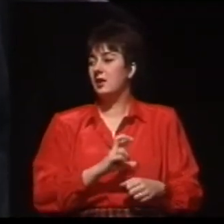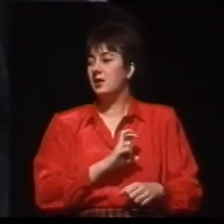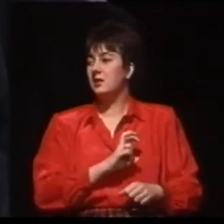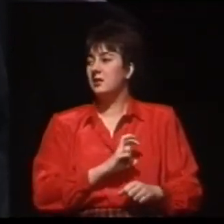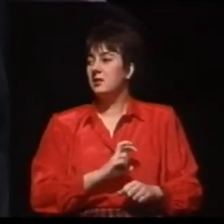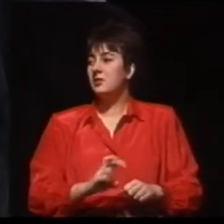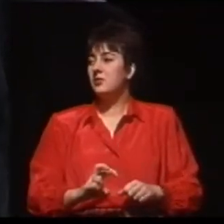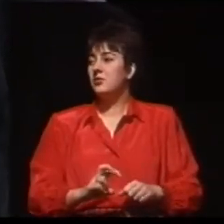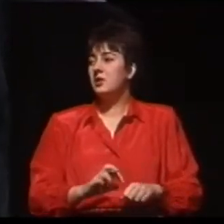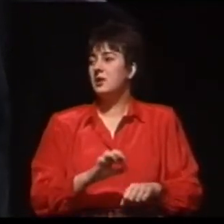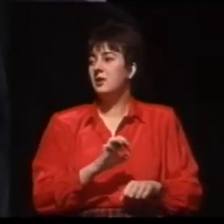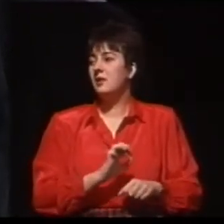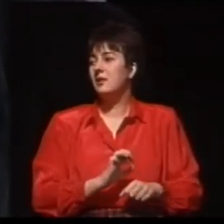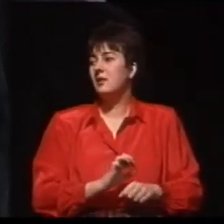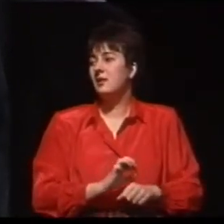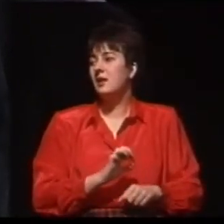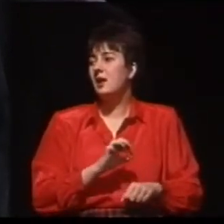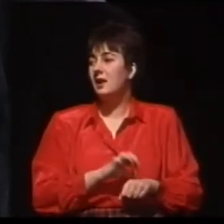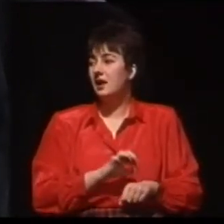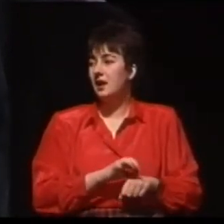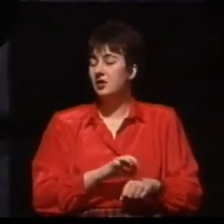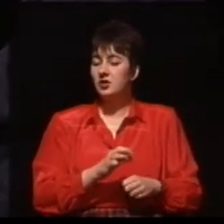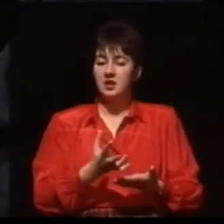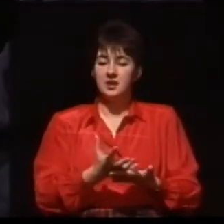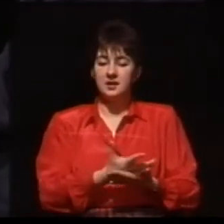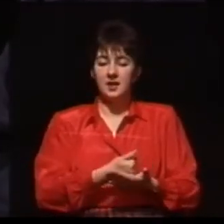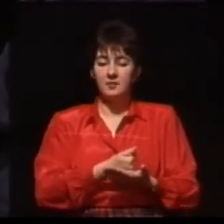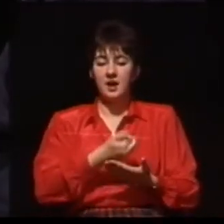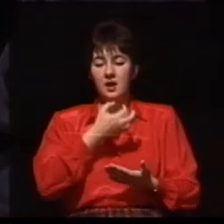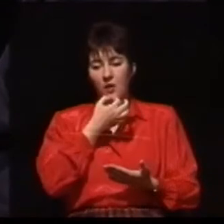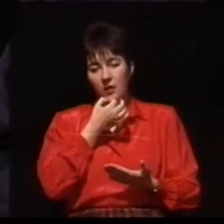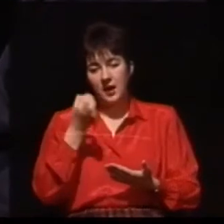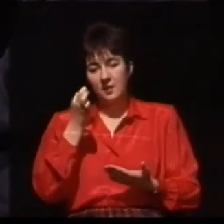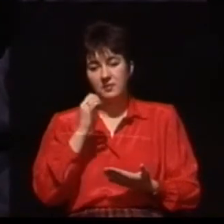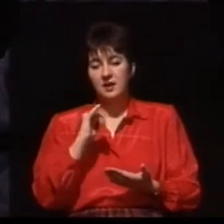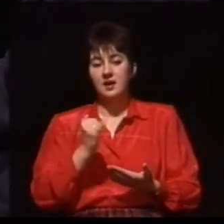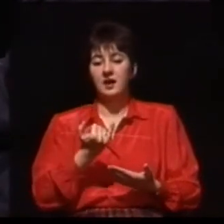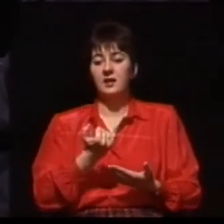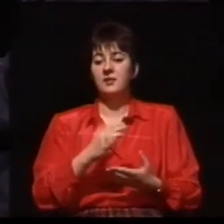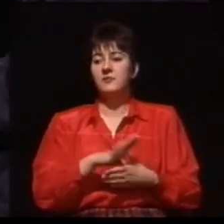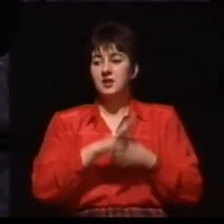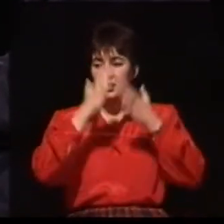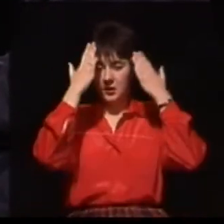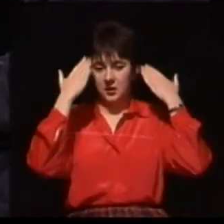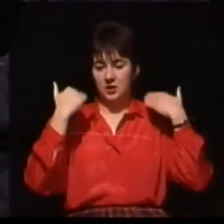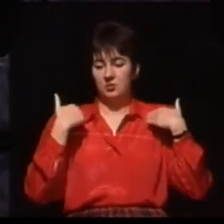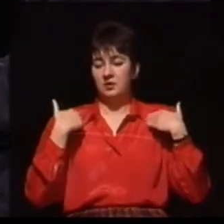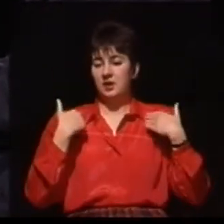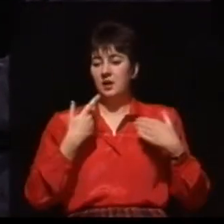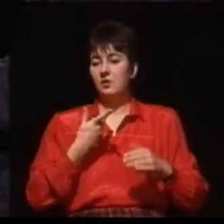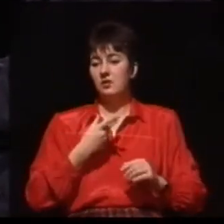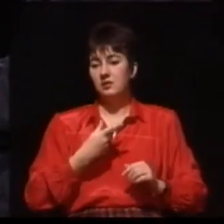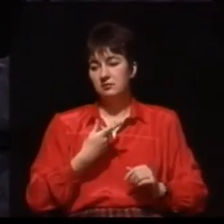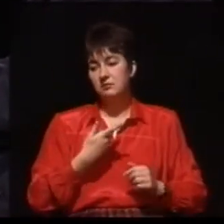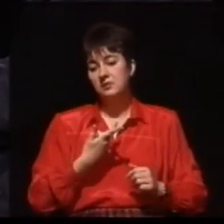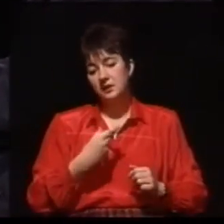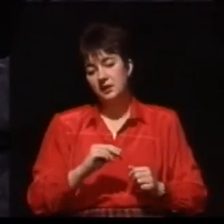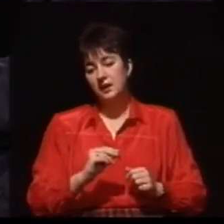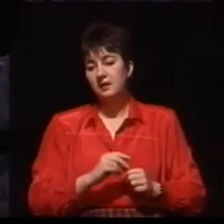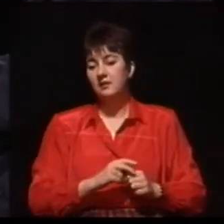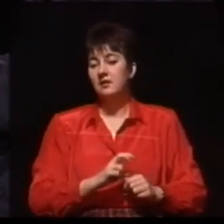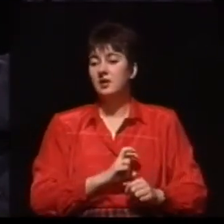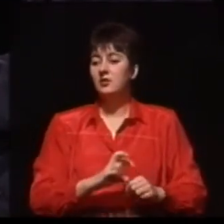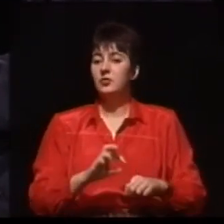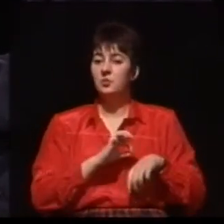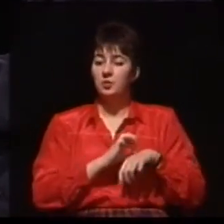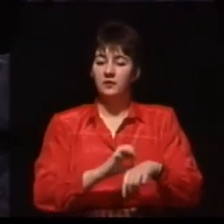w tym ośrodku zarabiają lepiej niż w uspołecznionej służbie zdrowia? Nie, to są stawki uspołecznionej służbie zdrowia. Czy prowadzicie Państwo praktykę